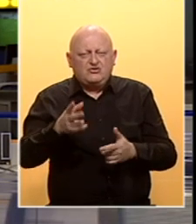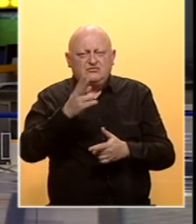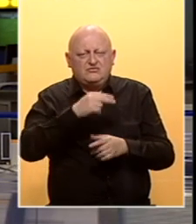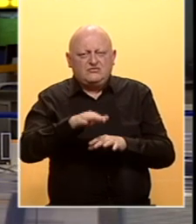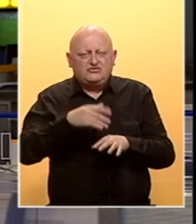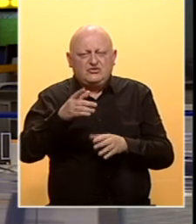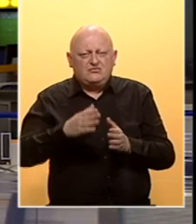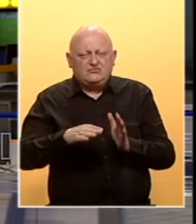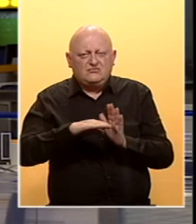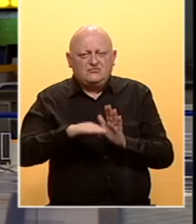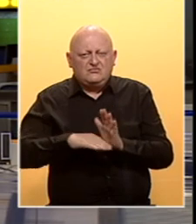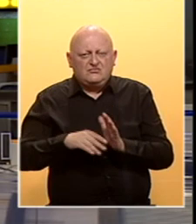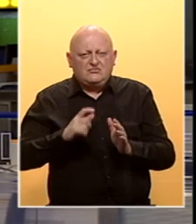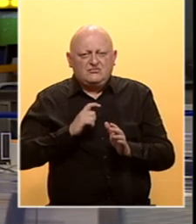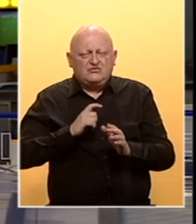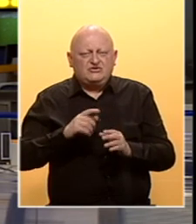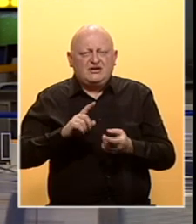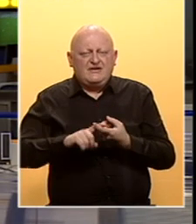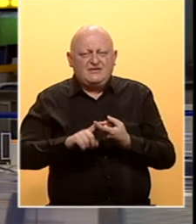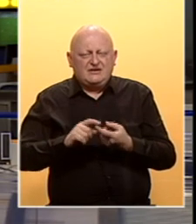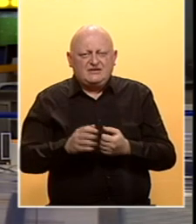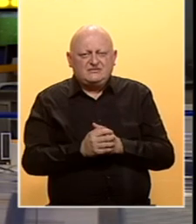početak ovog procesa čeka i Zavod u Federaciji.